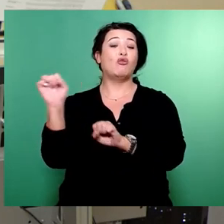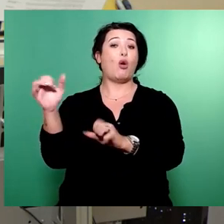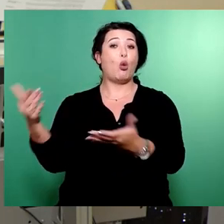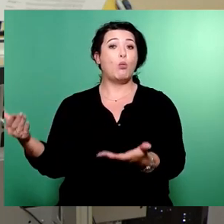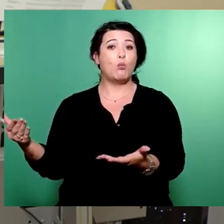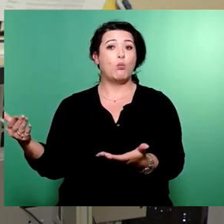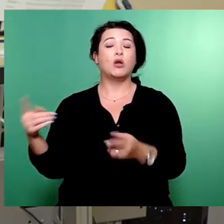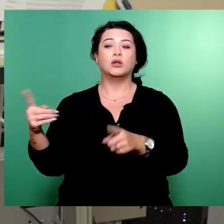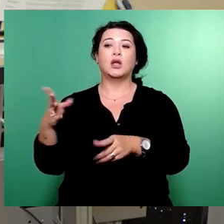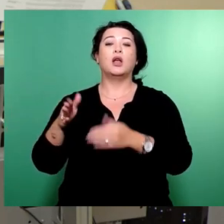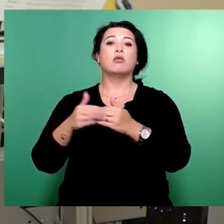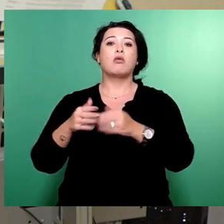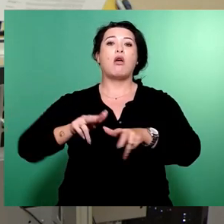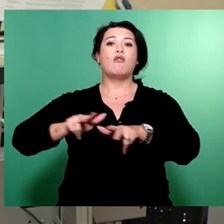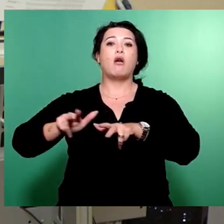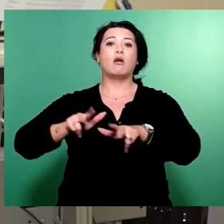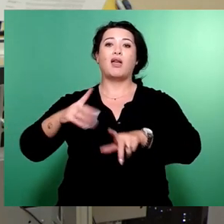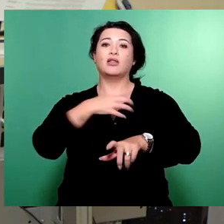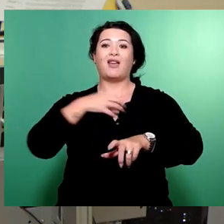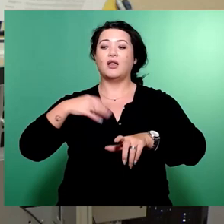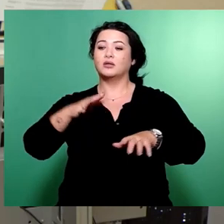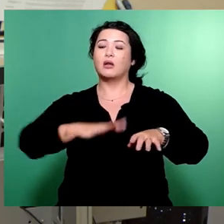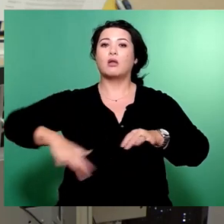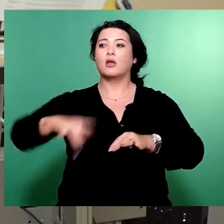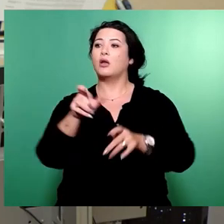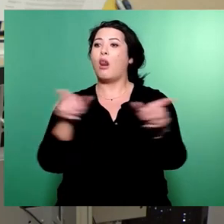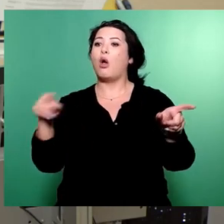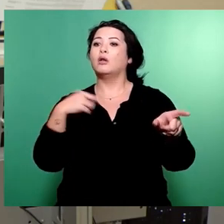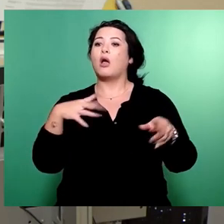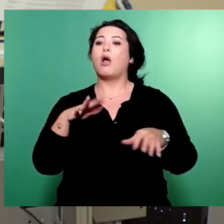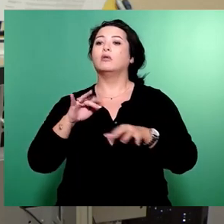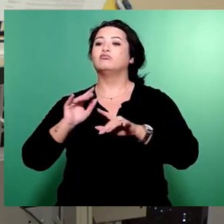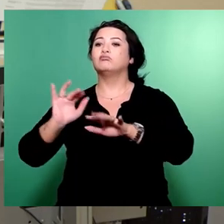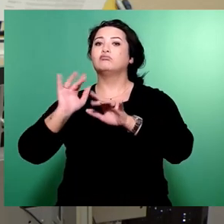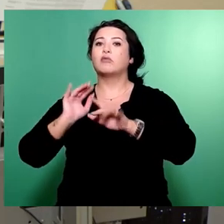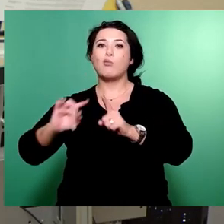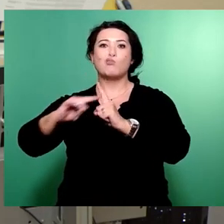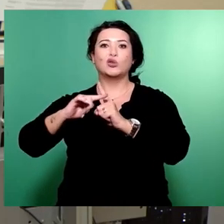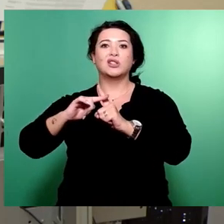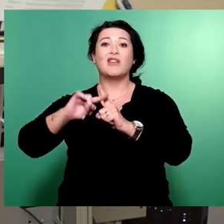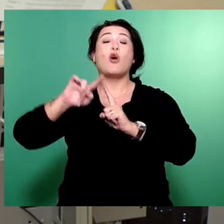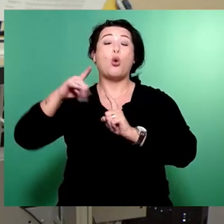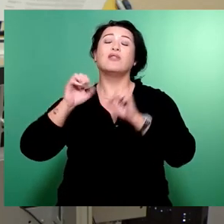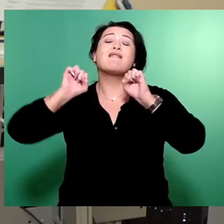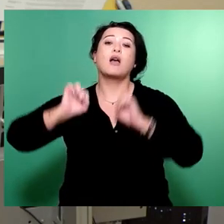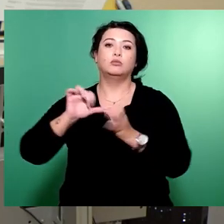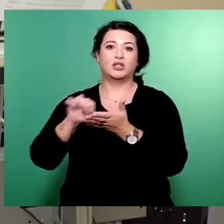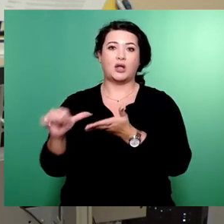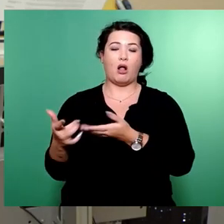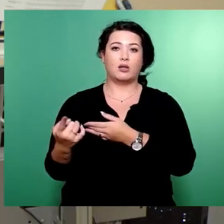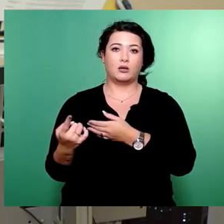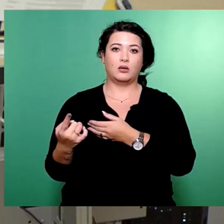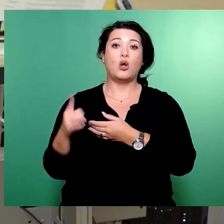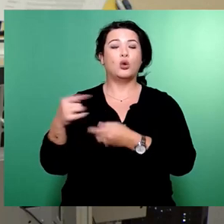Dresden für die Menschen attraktiv und bezahlbar bleibt. Und wir sorgen außerdem für den